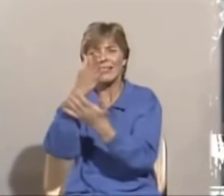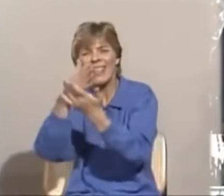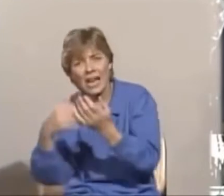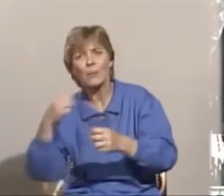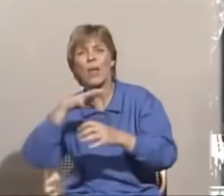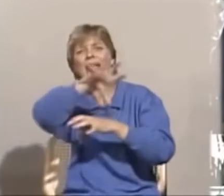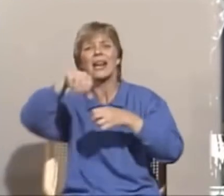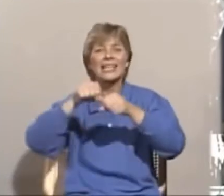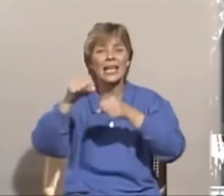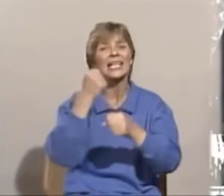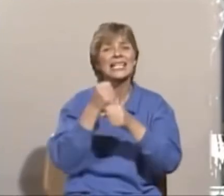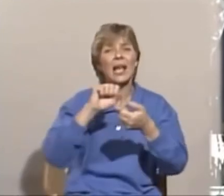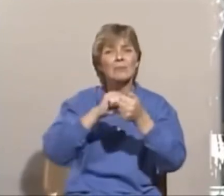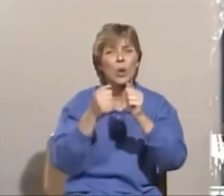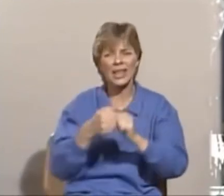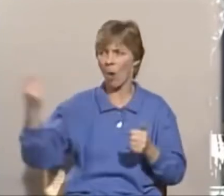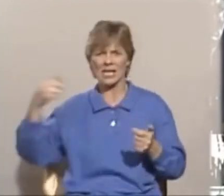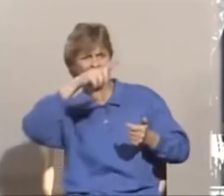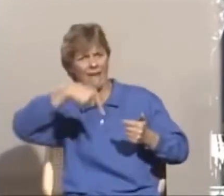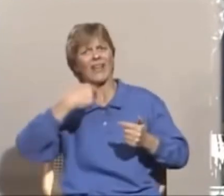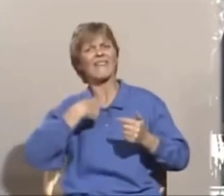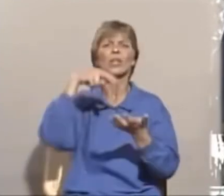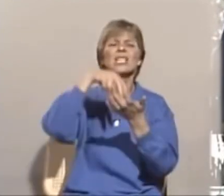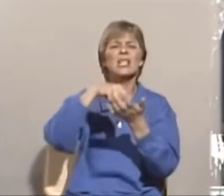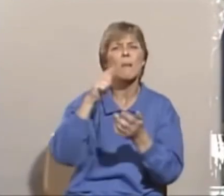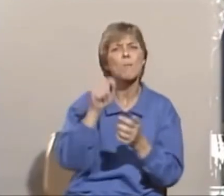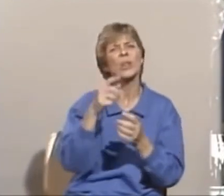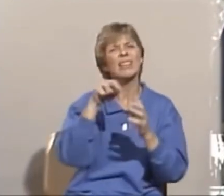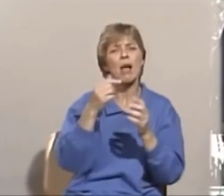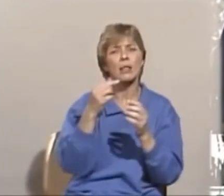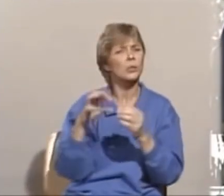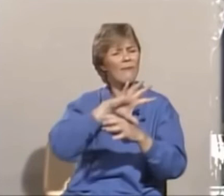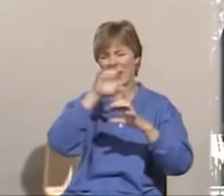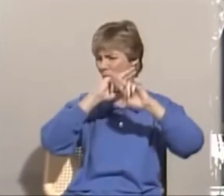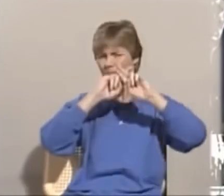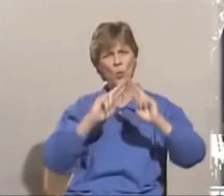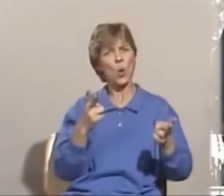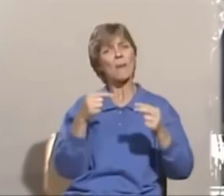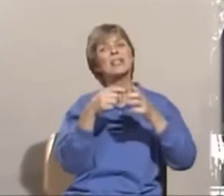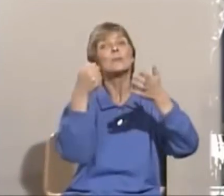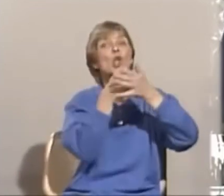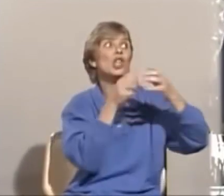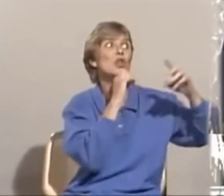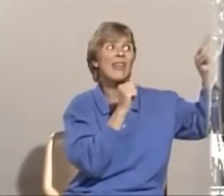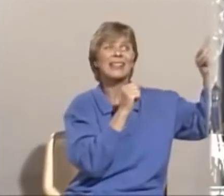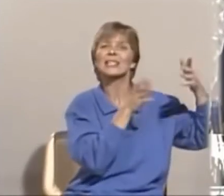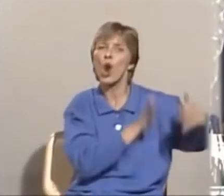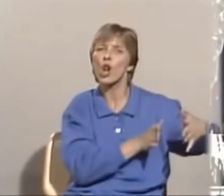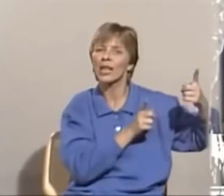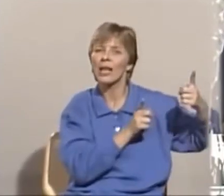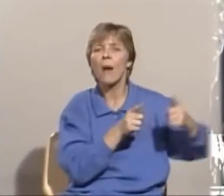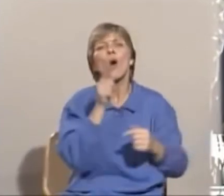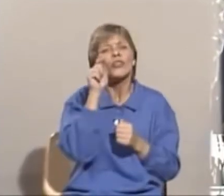sikkerhetspolitikk og et krav om at vi skulle ta standpunkter i NATO som var alldeles umulig, men som støttet sovjetiske holdninger. Og derfor har